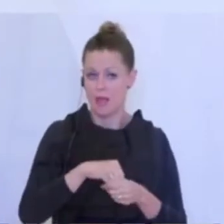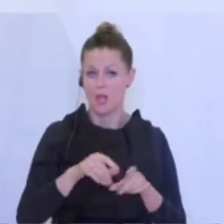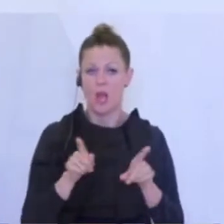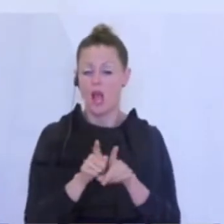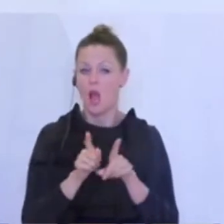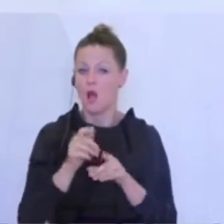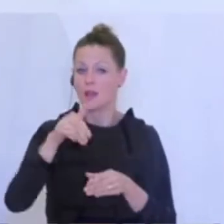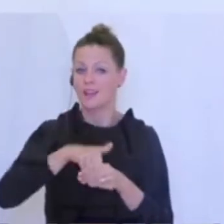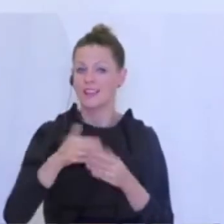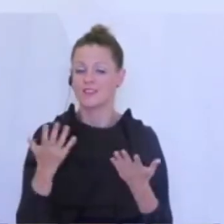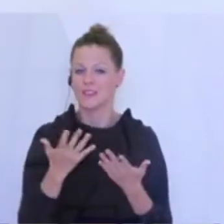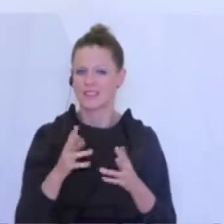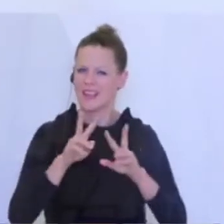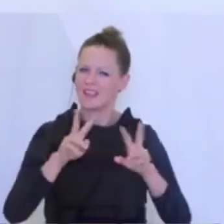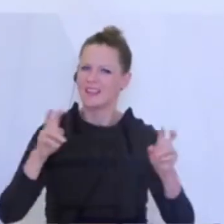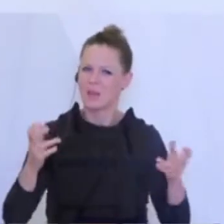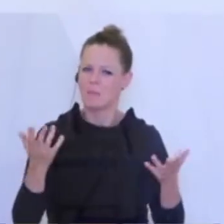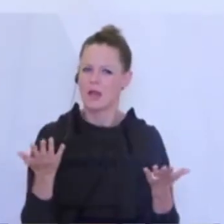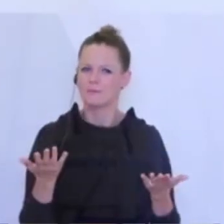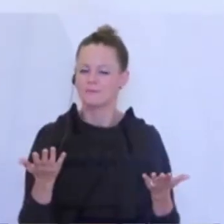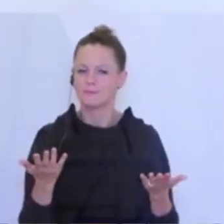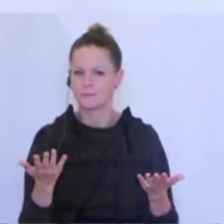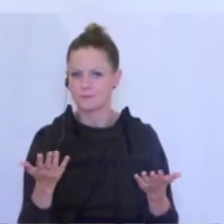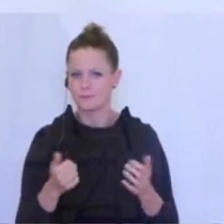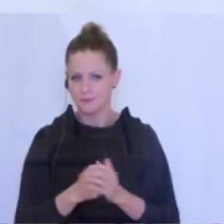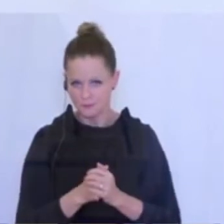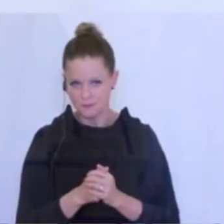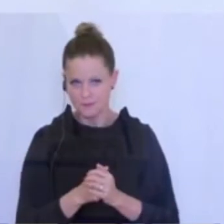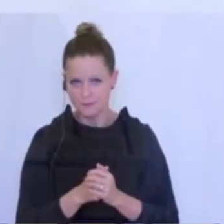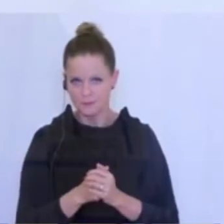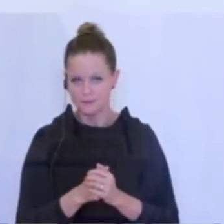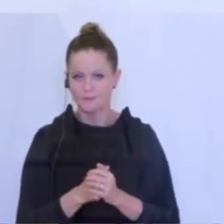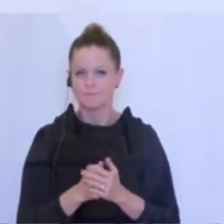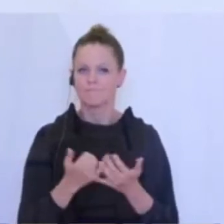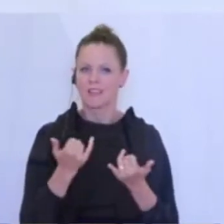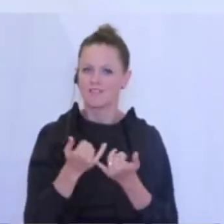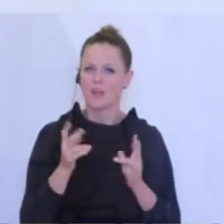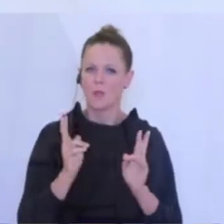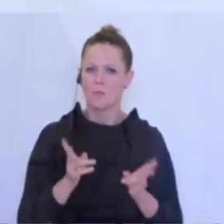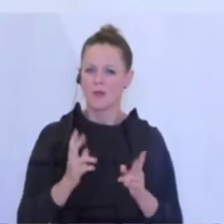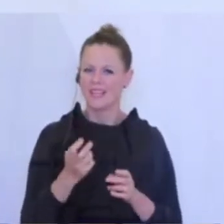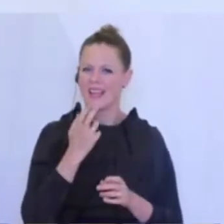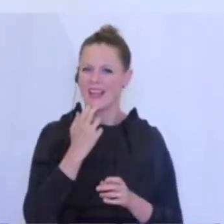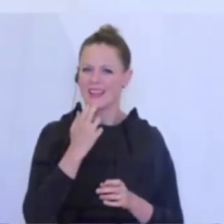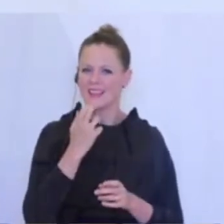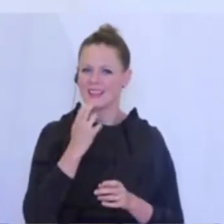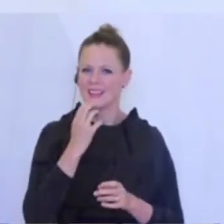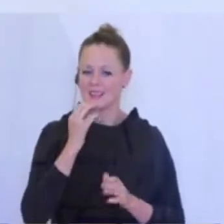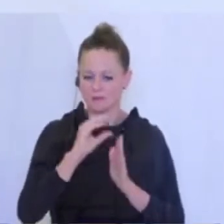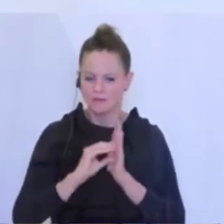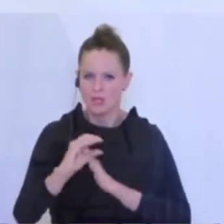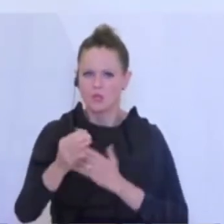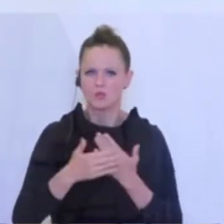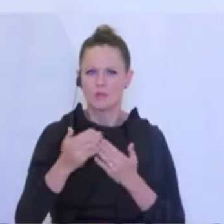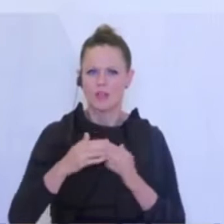um die Frage der Einspeisung von Energie, wenn Sie so wollen. Photovoltaik,